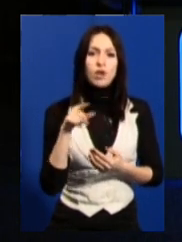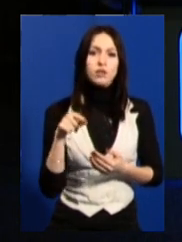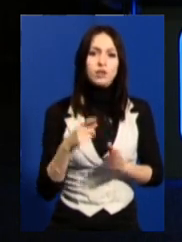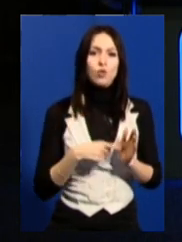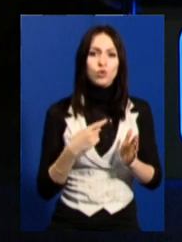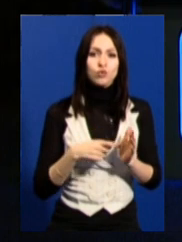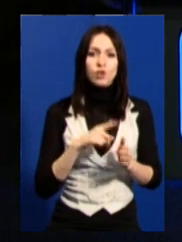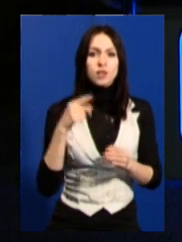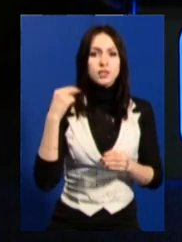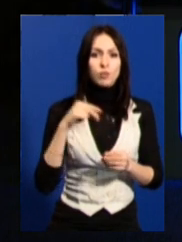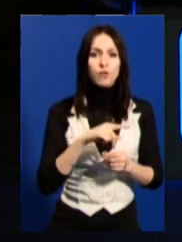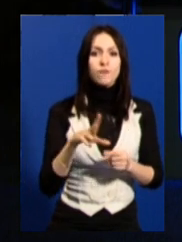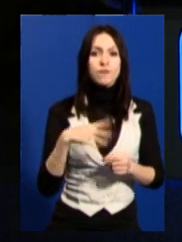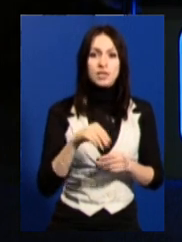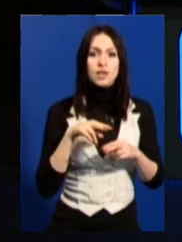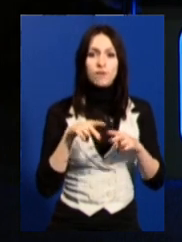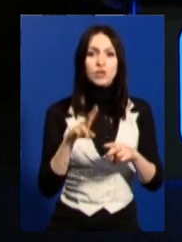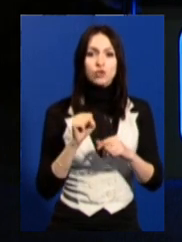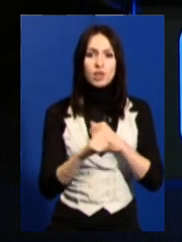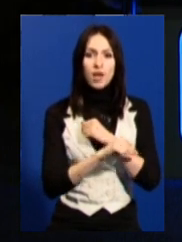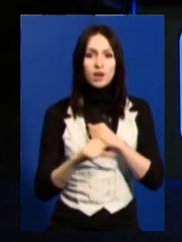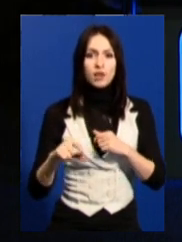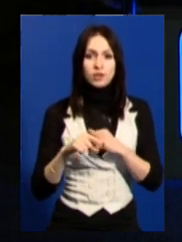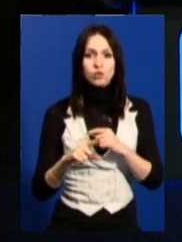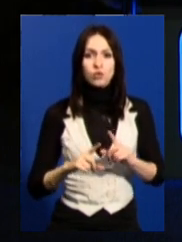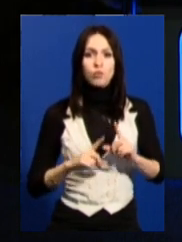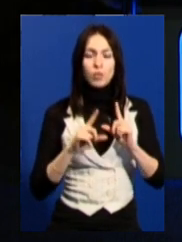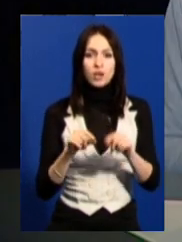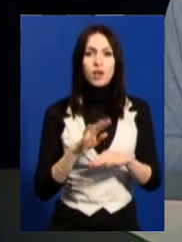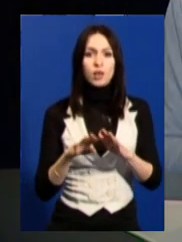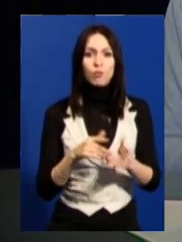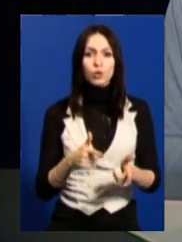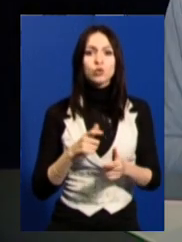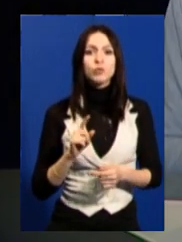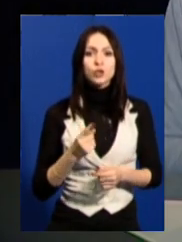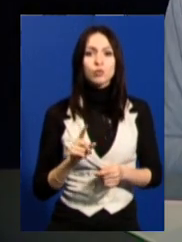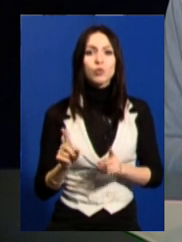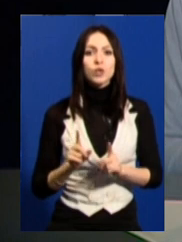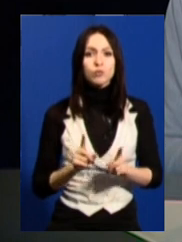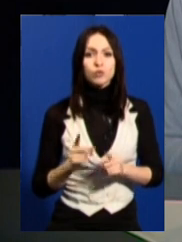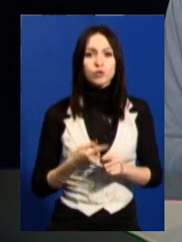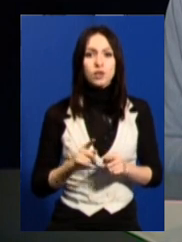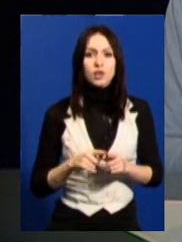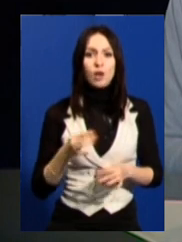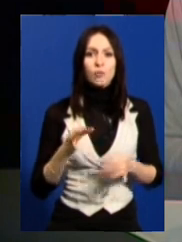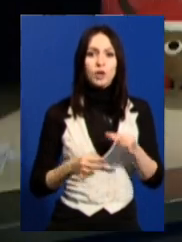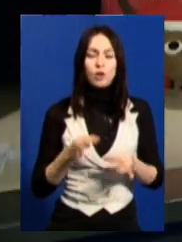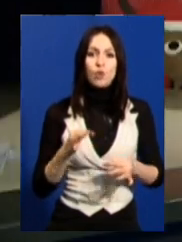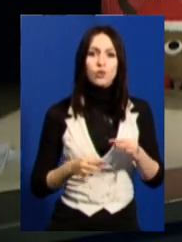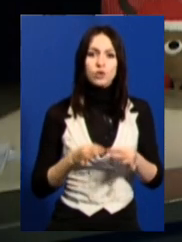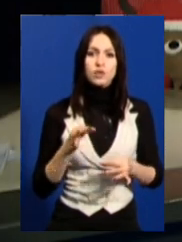донечани, запоріжці всі вийшли на кордон, всі стали і поїхали під друж'ю. Тому що це такий природній